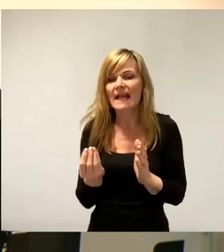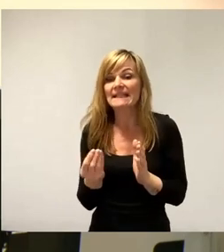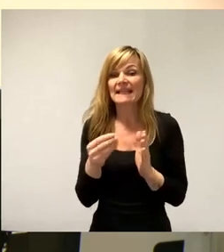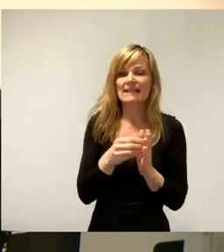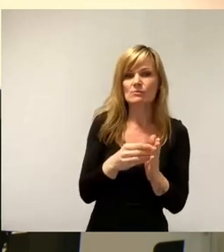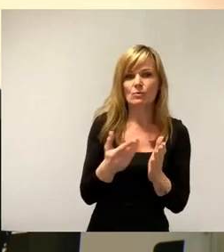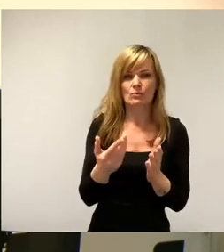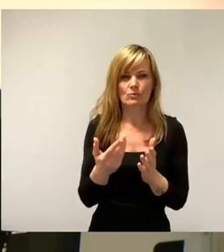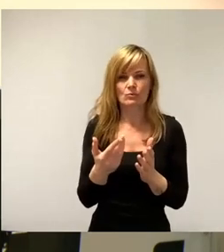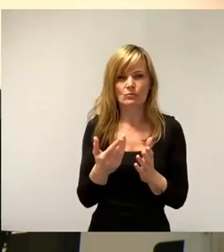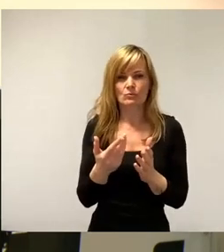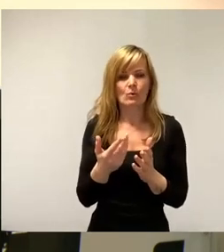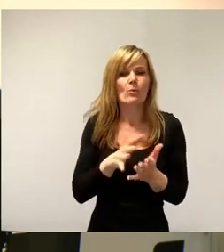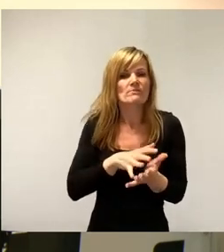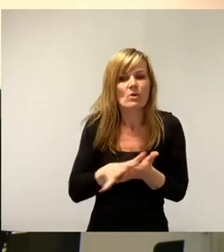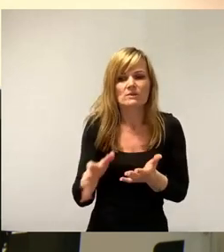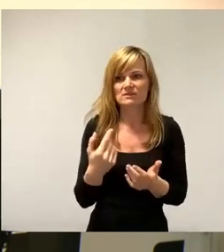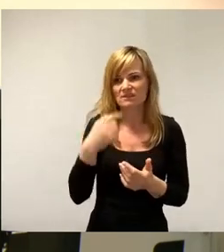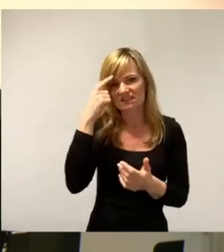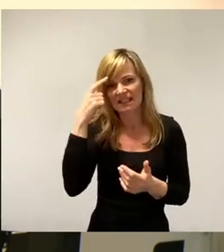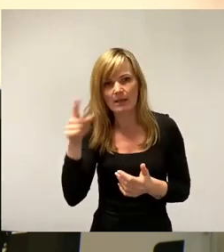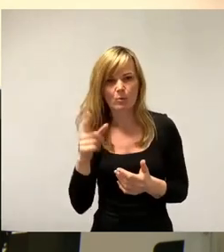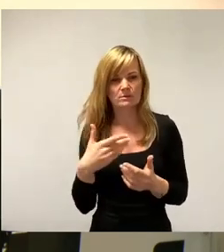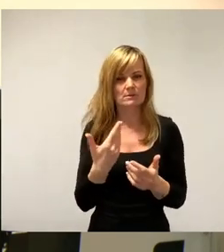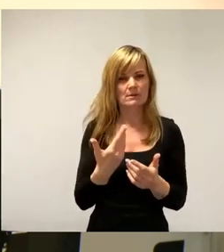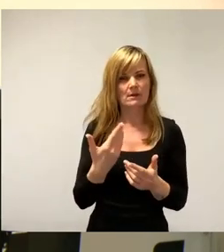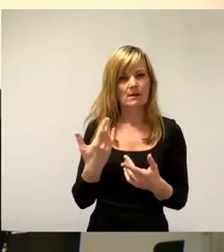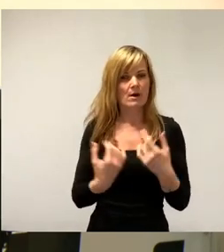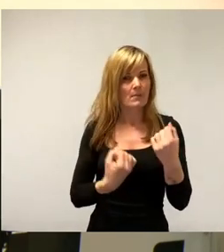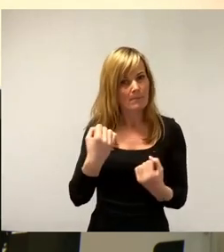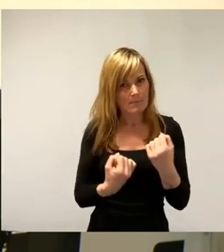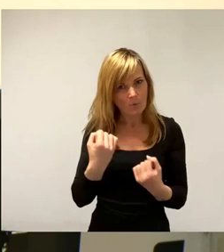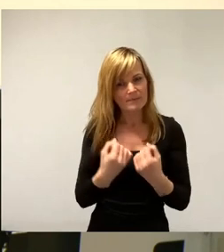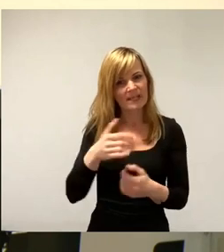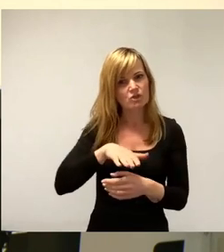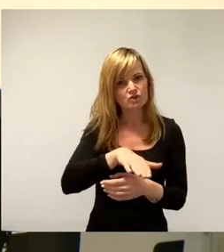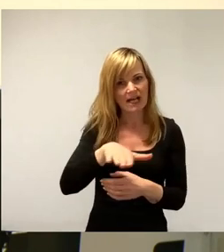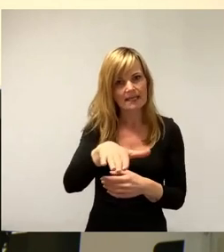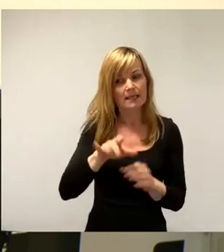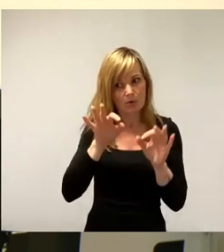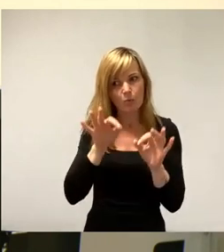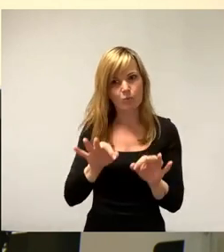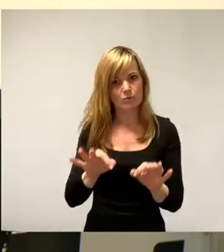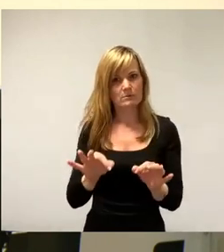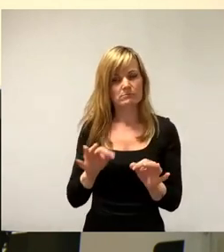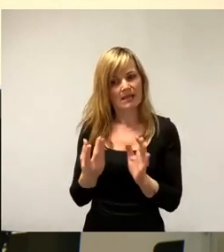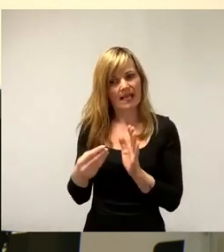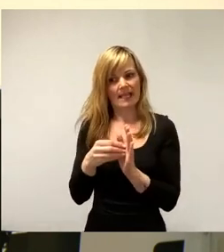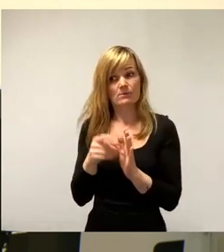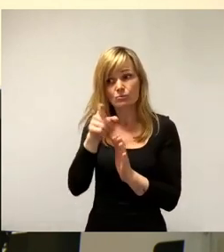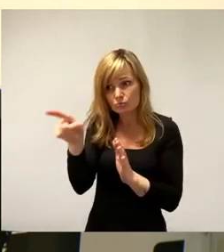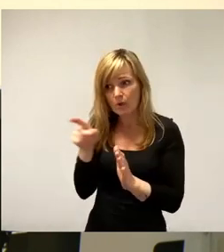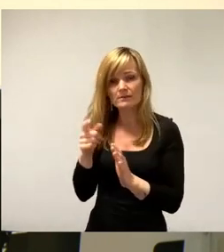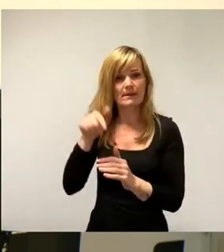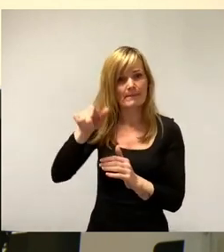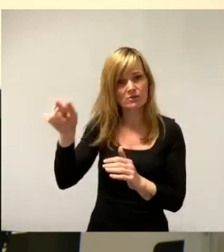umsonst ist oder keinen Sinn macht, sondern es ist genau eine sinnvolle Ergänzung, damit auch da die Menschen mit dem öffentlichen